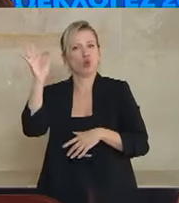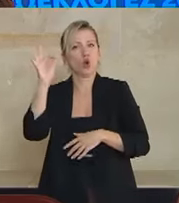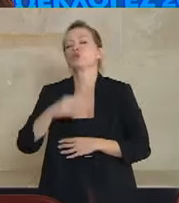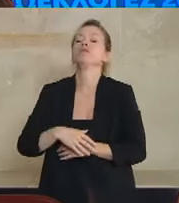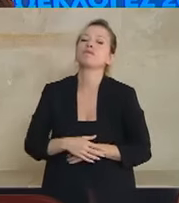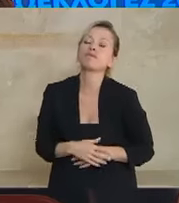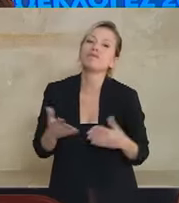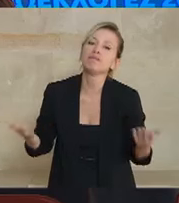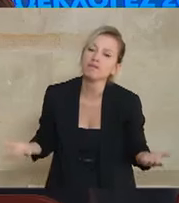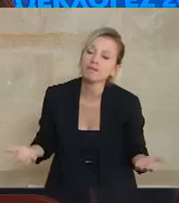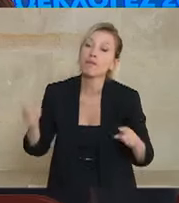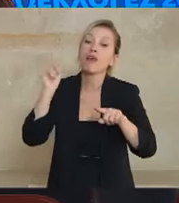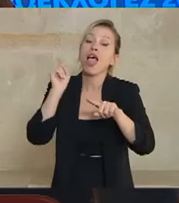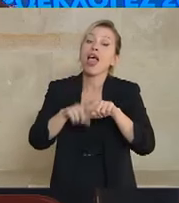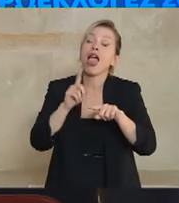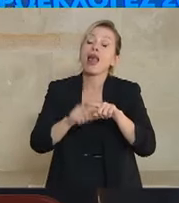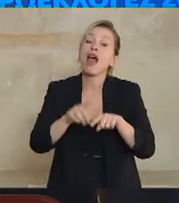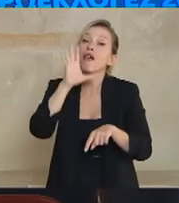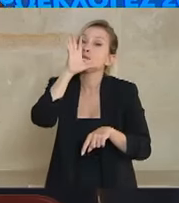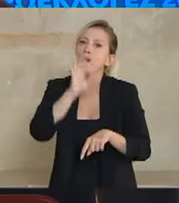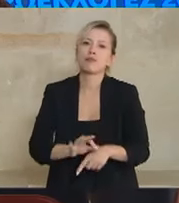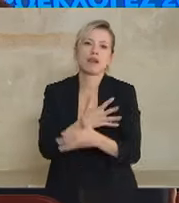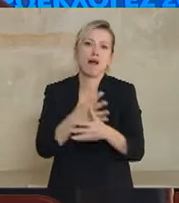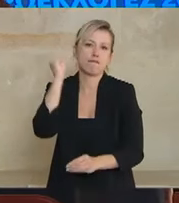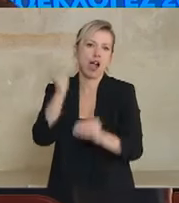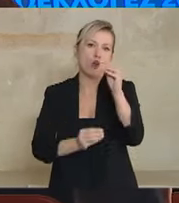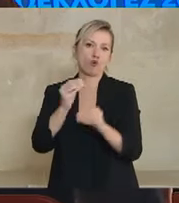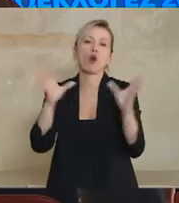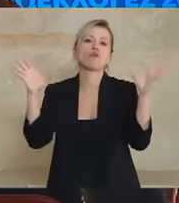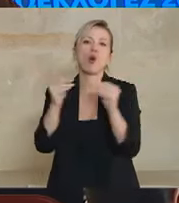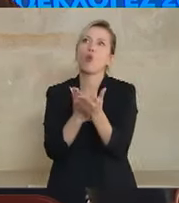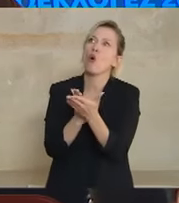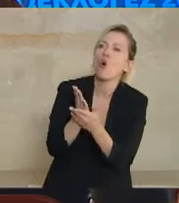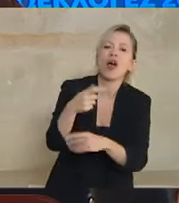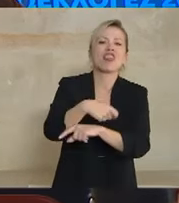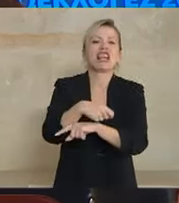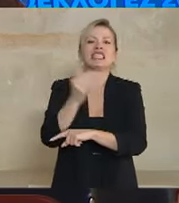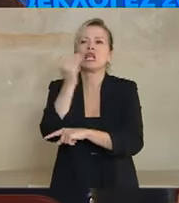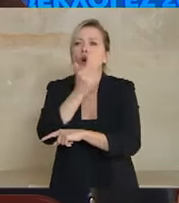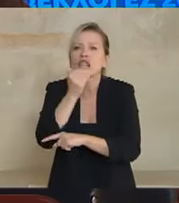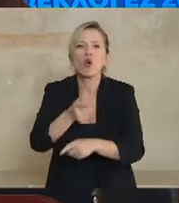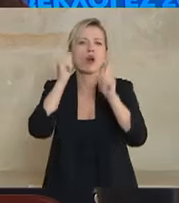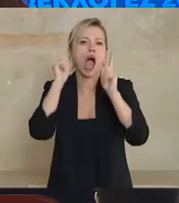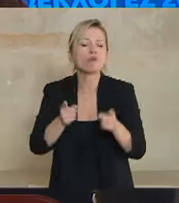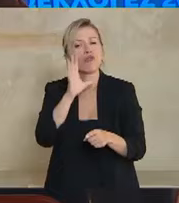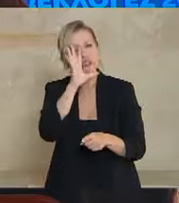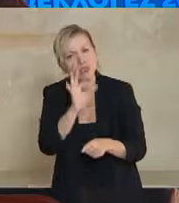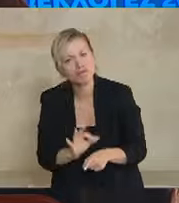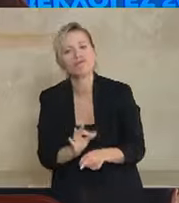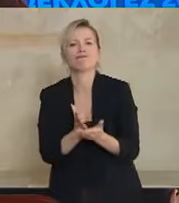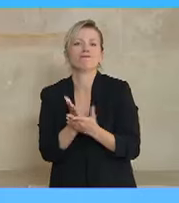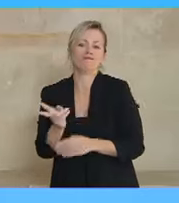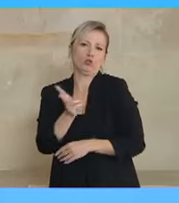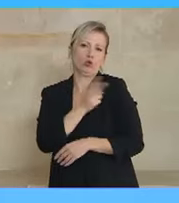μας είναι απελπιστικά αργή στην απονομή της δικαιοσύνης. Και για να επανέλθω και στην ερώτηση που μου κάνατε πριν, κύριε Τζοβάρα, έχουμε θέσει